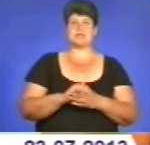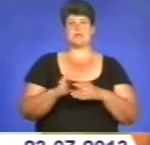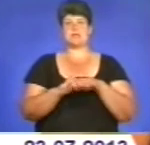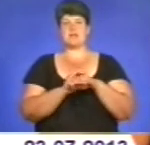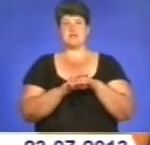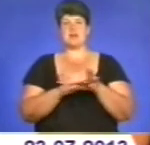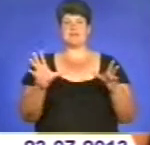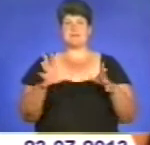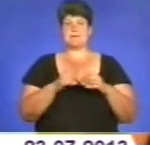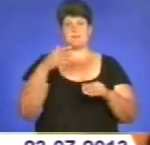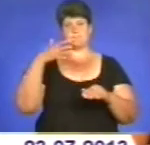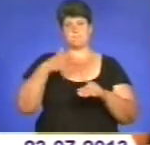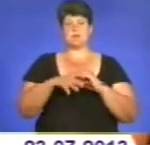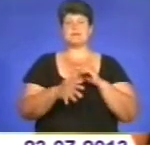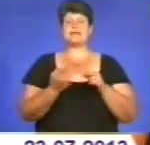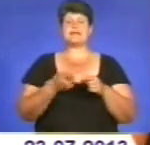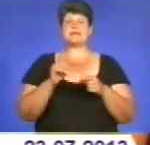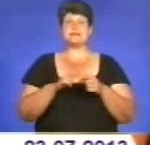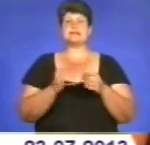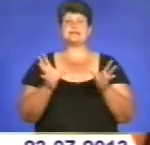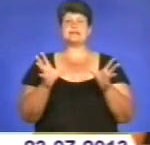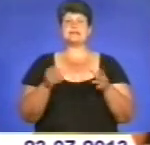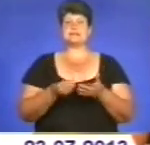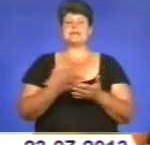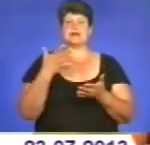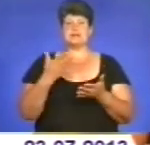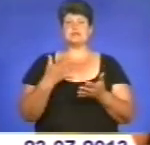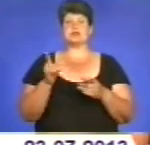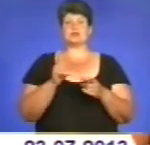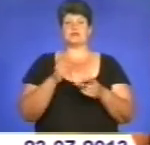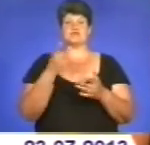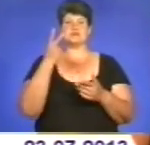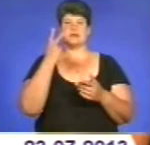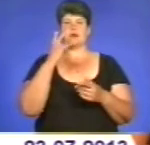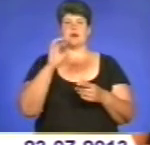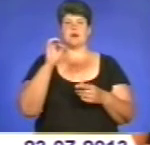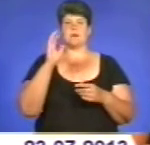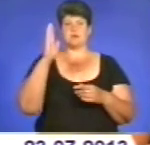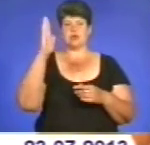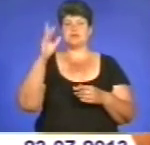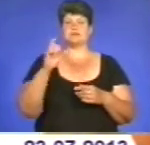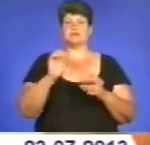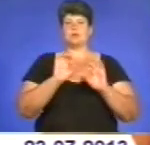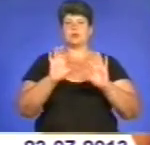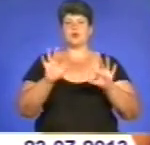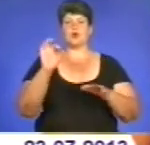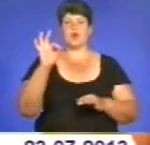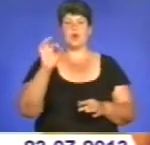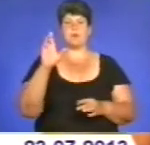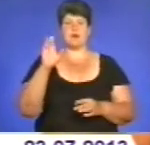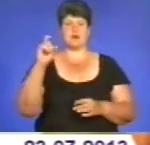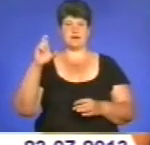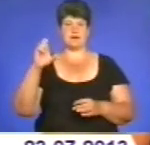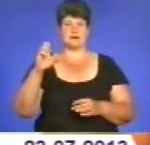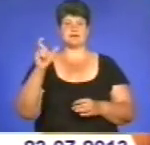взаємопонімання, ті ж цінності, які сьогодні і завжди пропагандують ОБСЄ, тим в цілому в світі буде